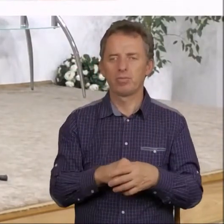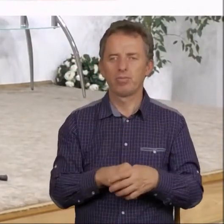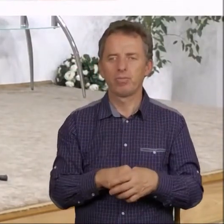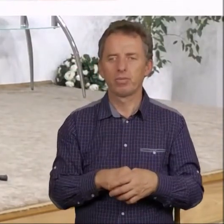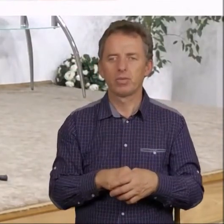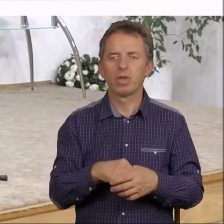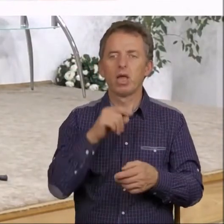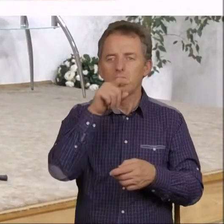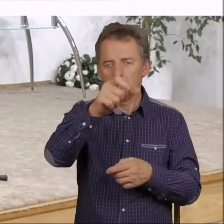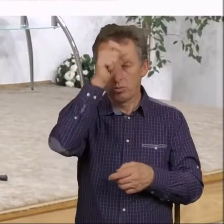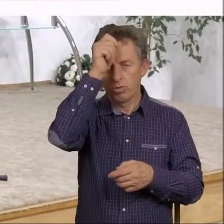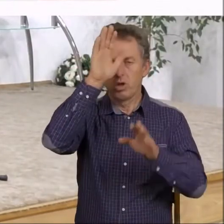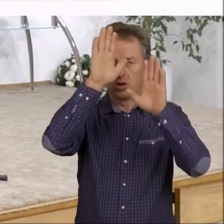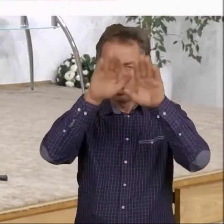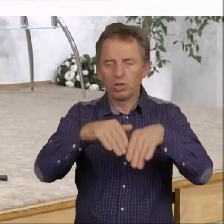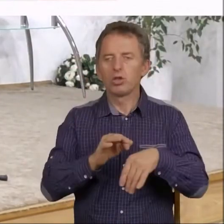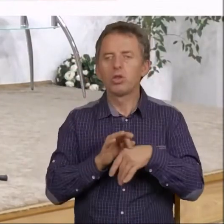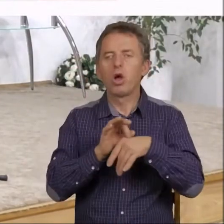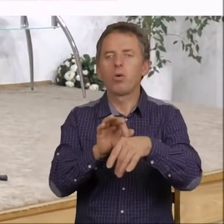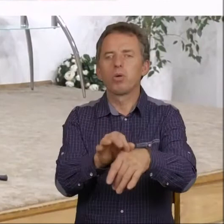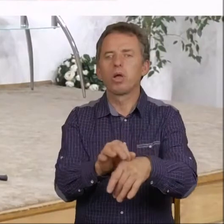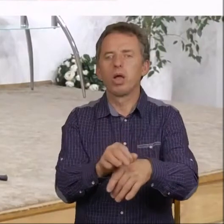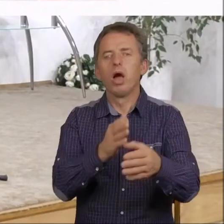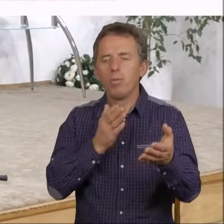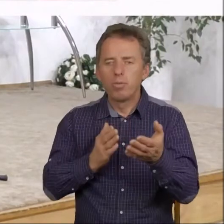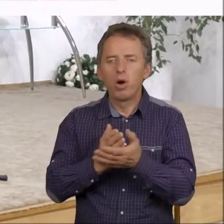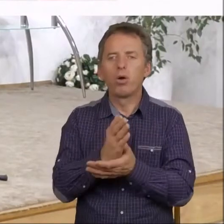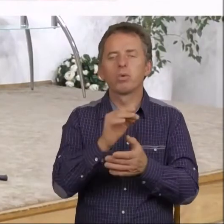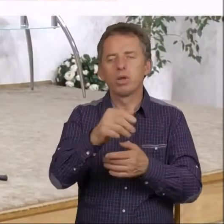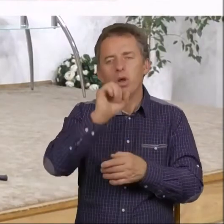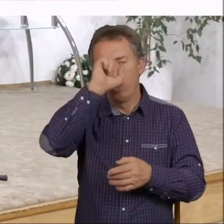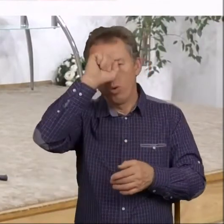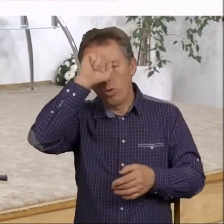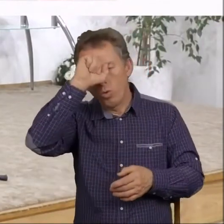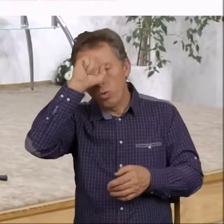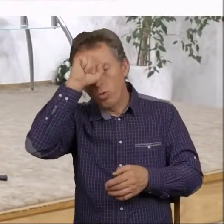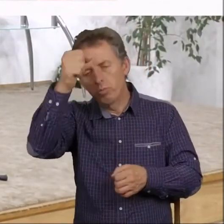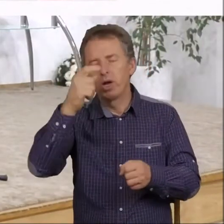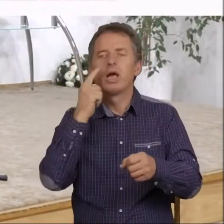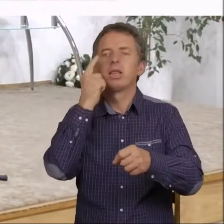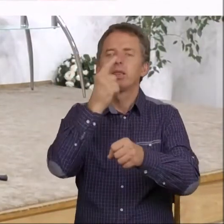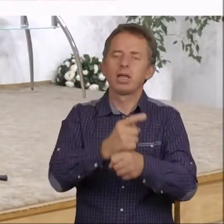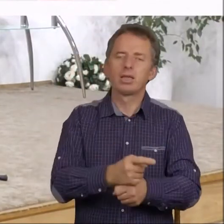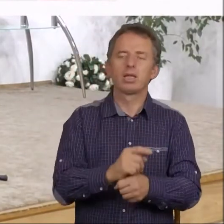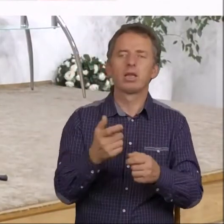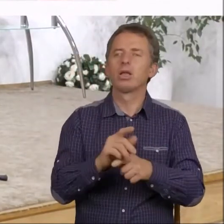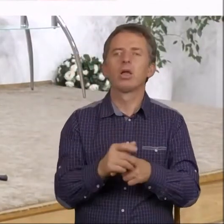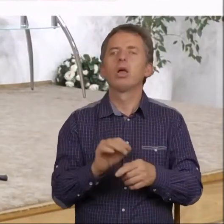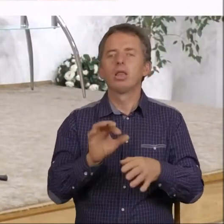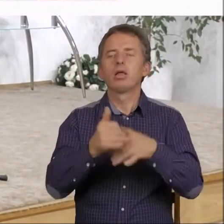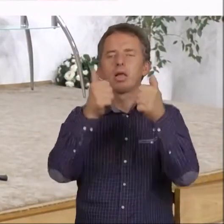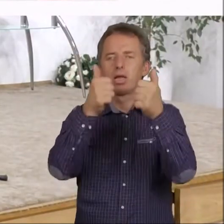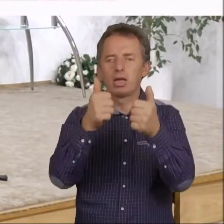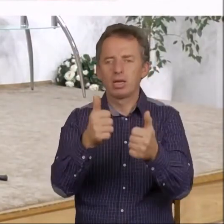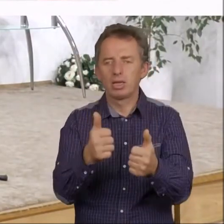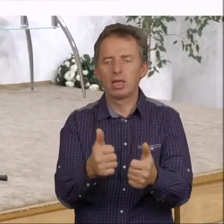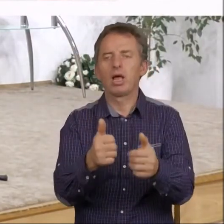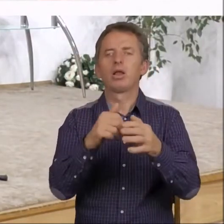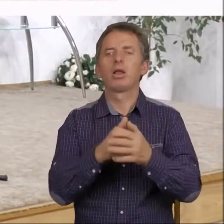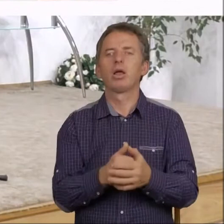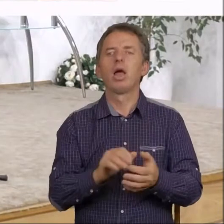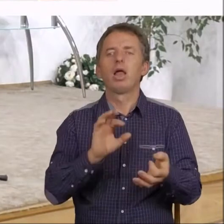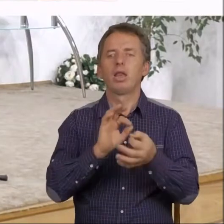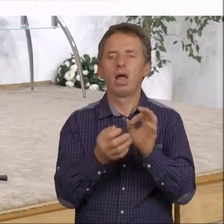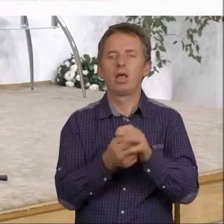A ten człowiek zostaje doprowadzony poprzez swój upór, poprzez te decyzje cząstkowe do takiego stanu, że